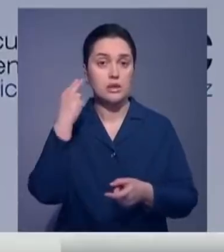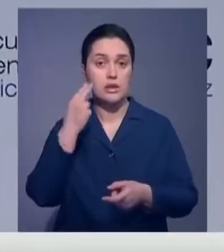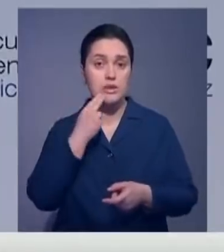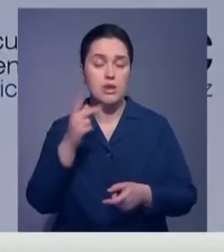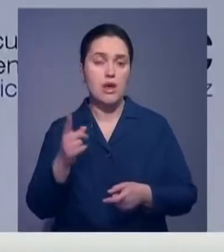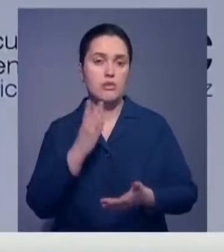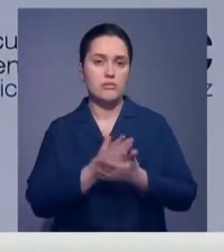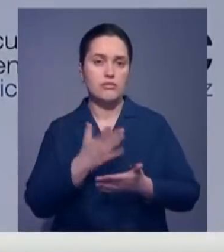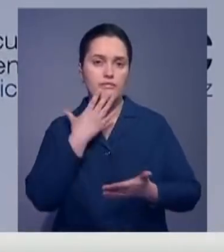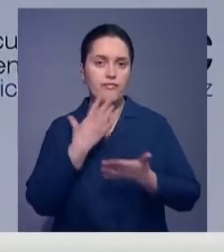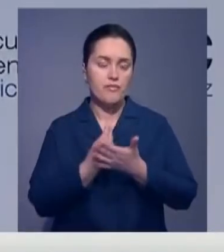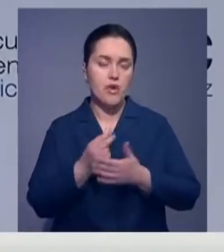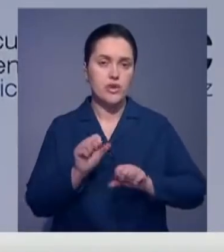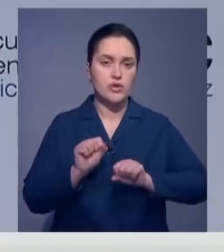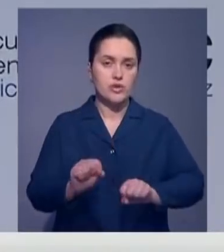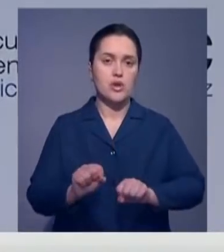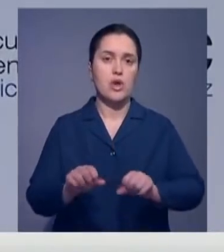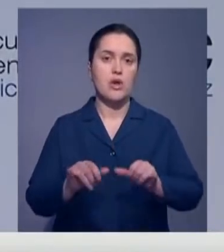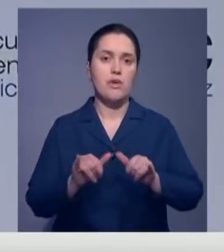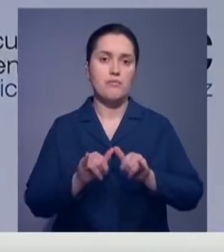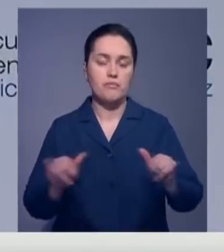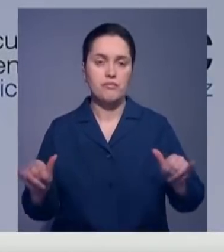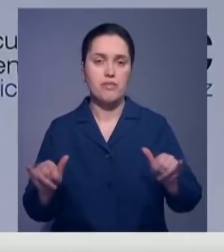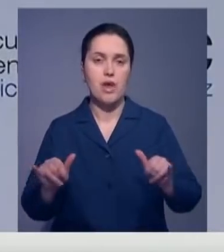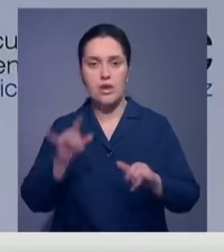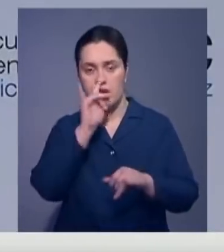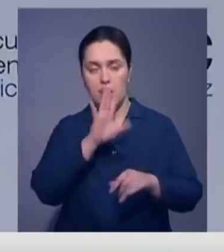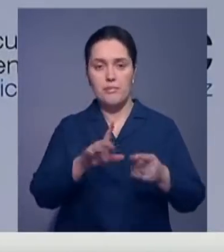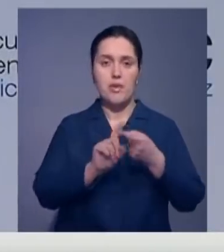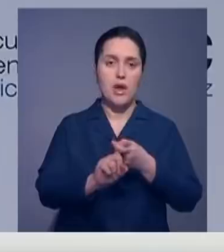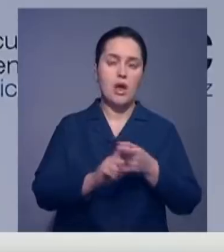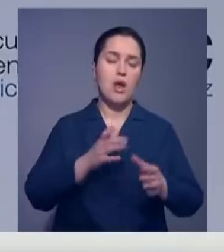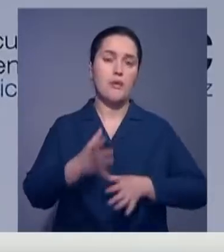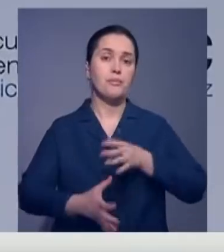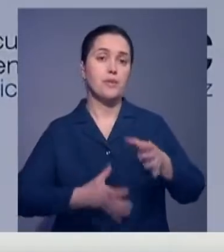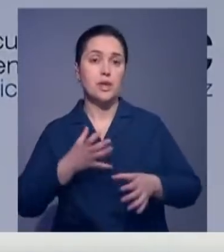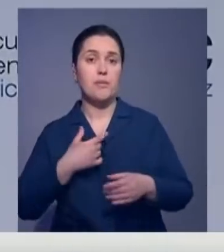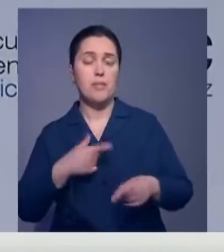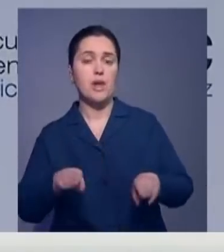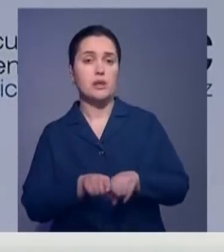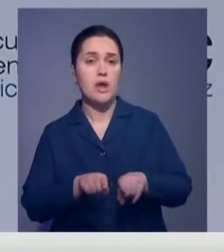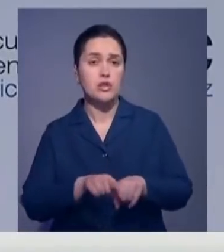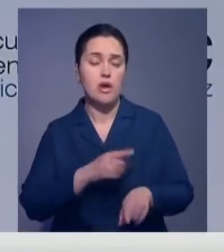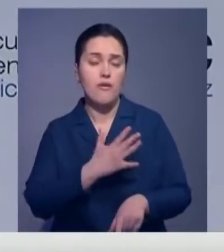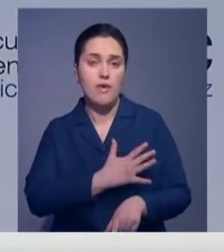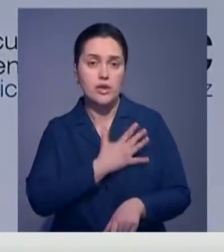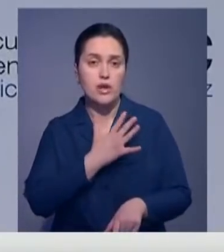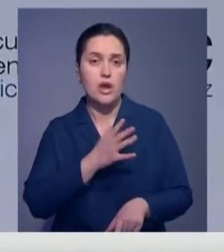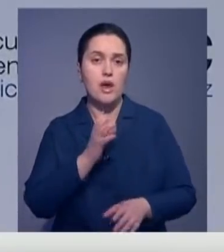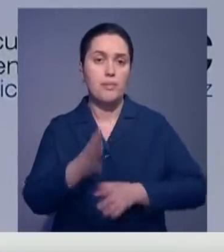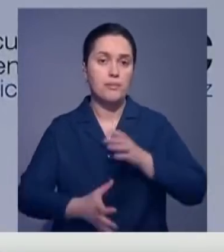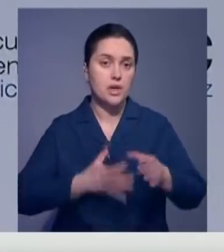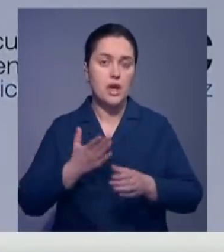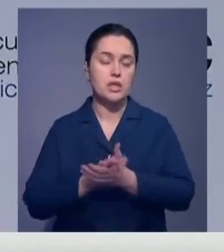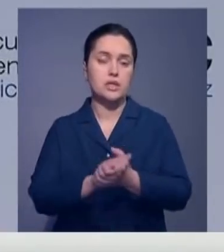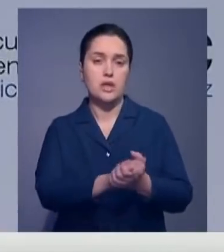сдерживанию вспышки, которые позже замедляют распространение в остальном мире. Мы также воодушевлены тем, как мировое сообщество